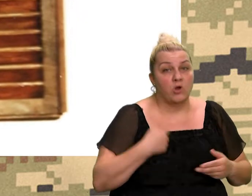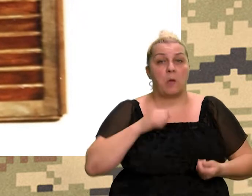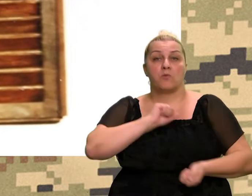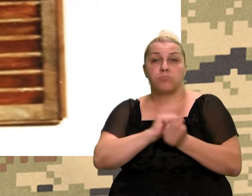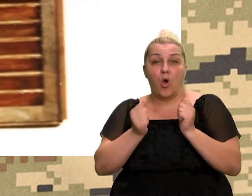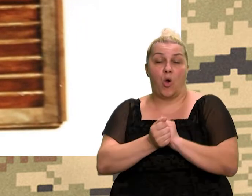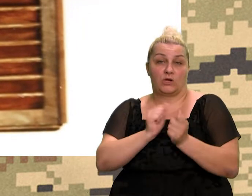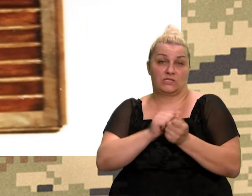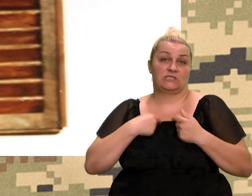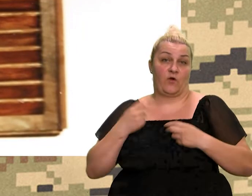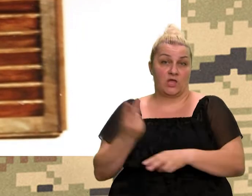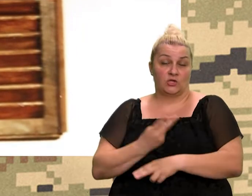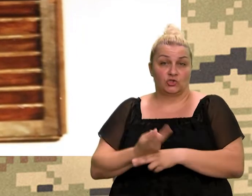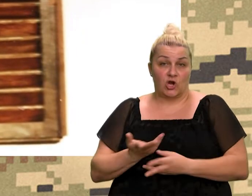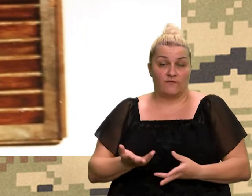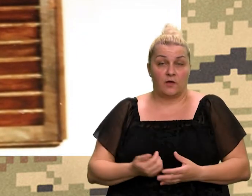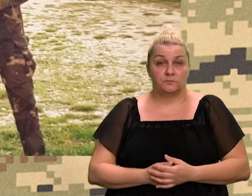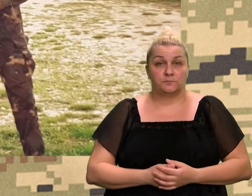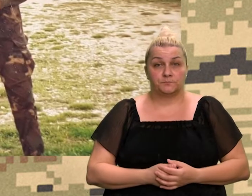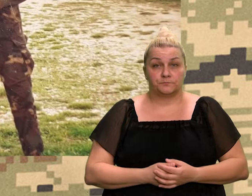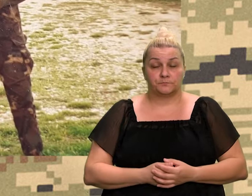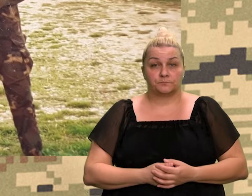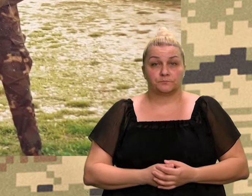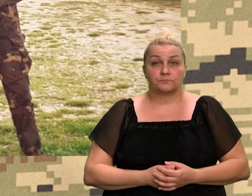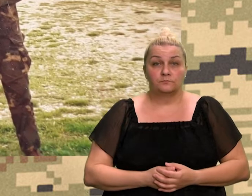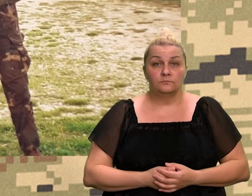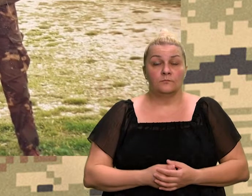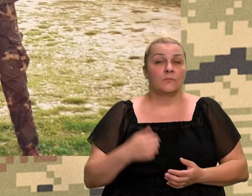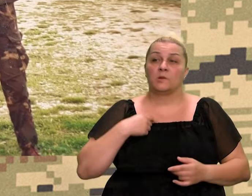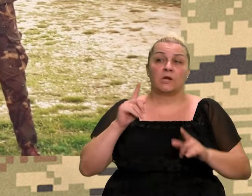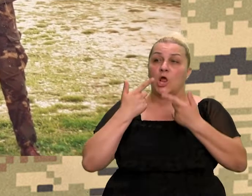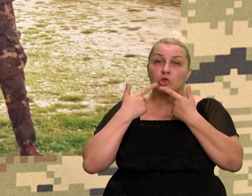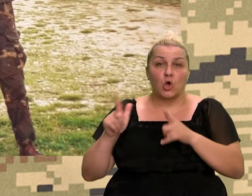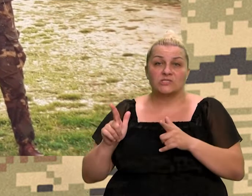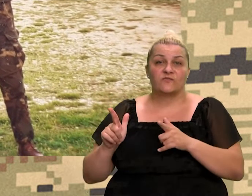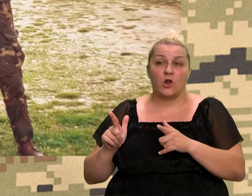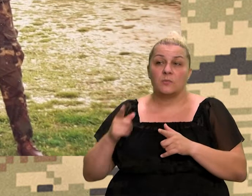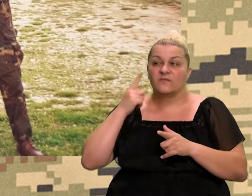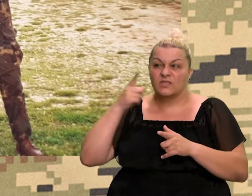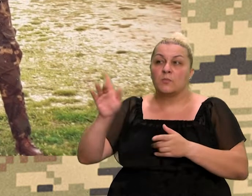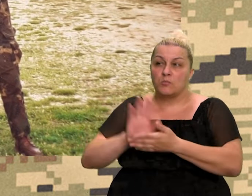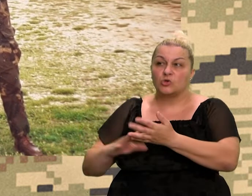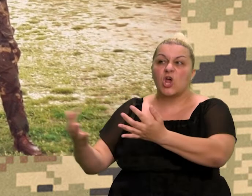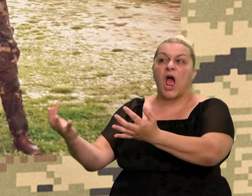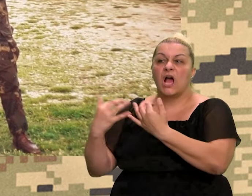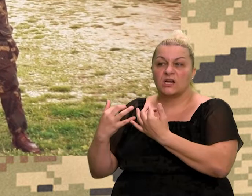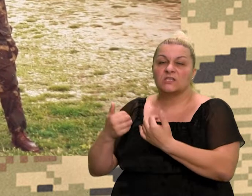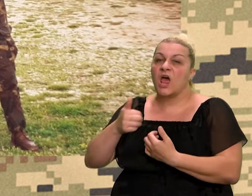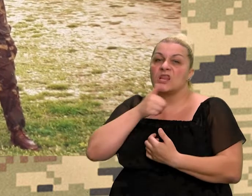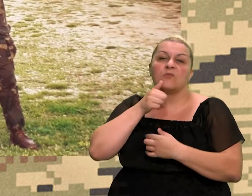državu, da izborimo. Znači, svjesni smo bili da to neće proći bez agresije, bez rata.